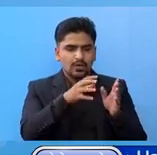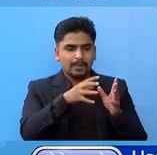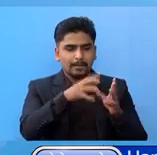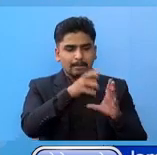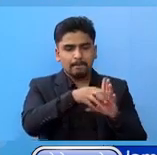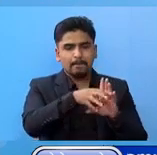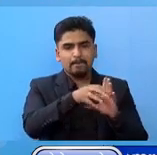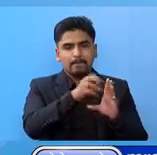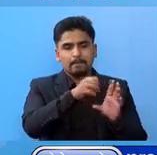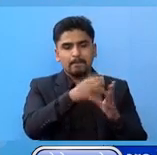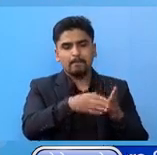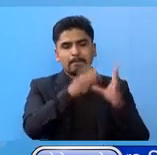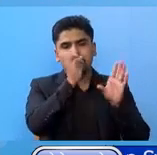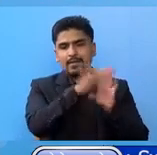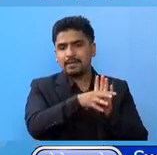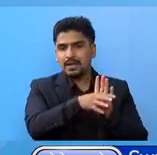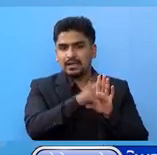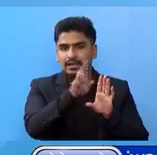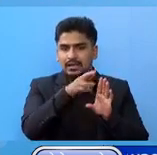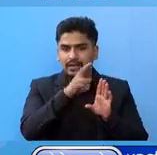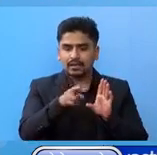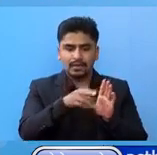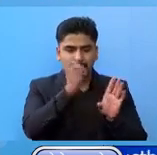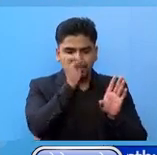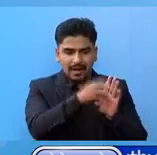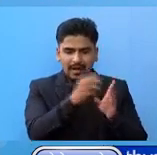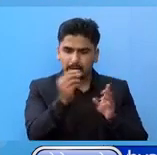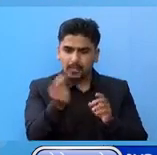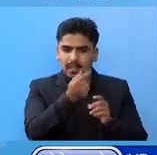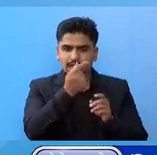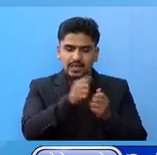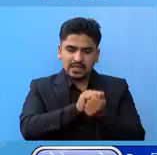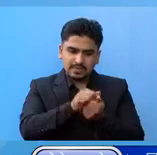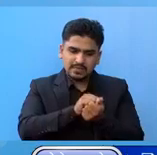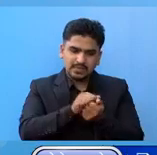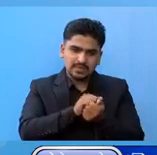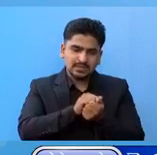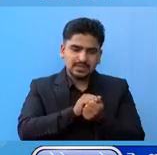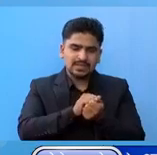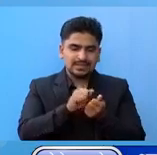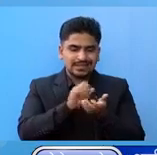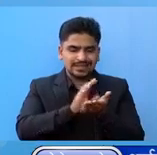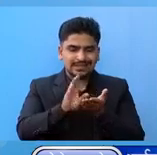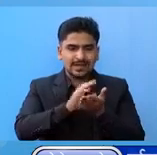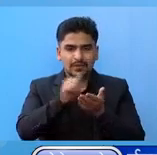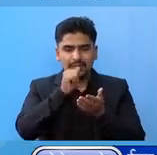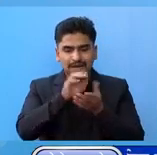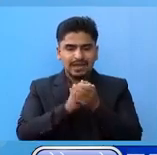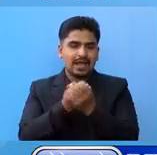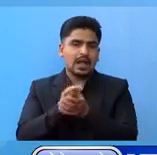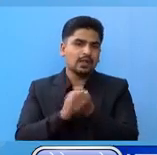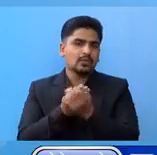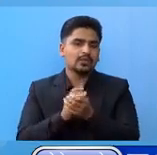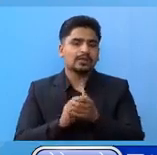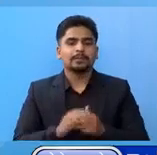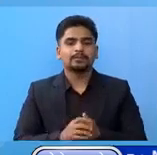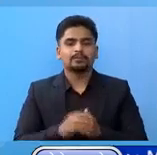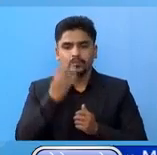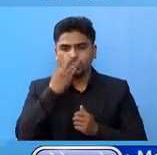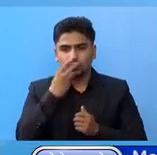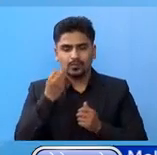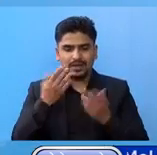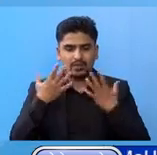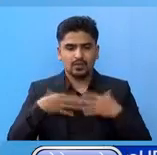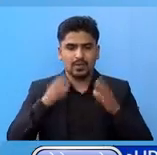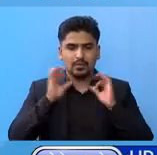ठाउमा, फ्याकने र फ्याकने बीत तिकै, मिची-मिची, साबुन पानीले हाथ धुने। रुमाल,